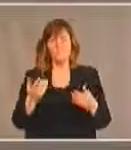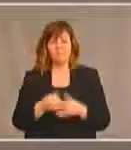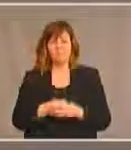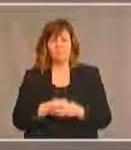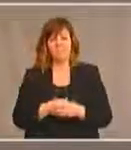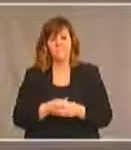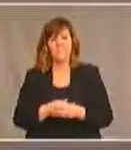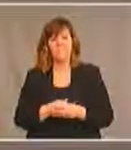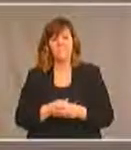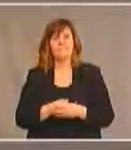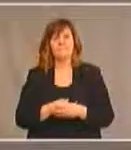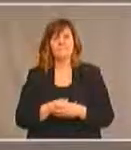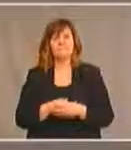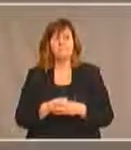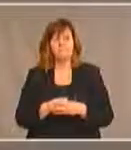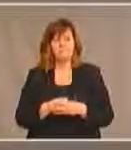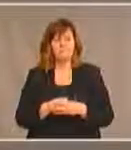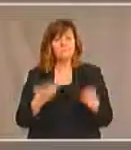pour répondre à cette question